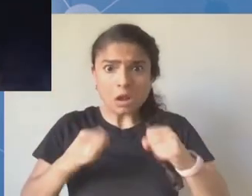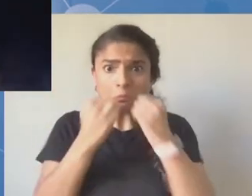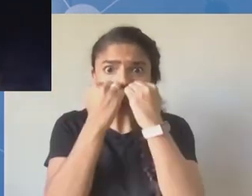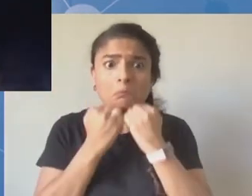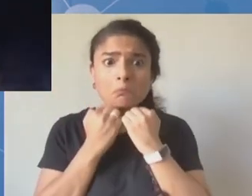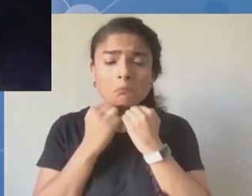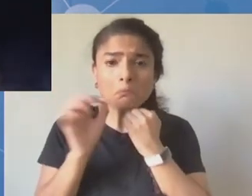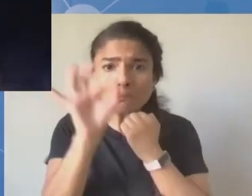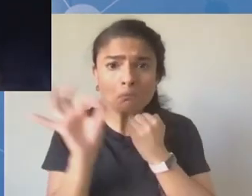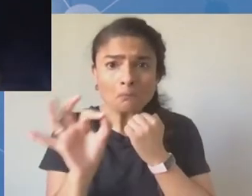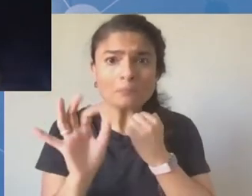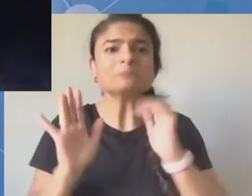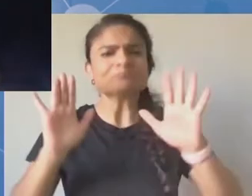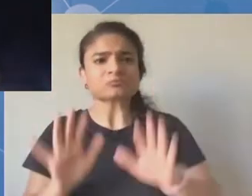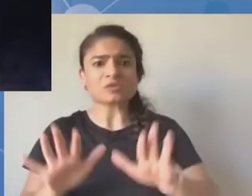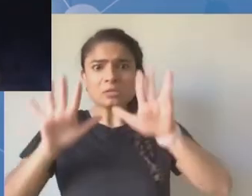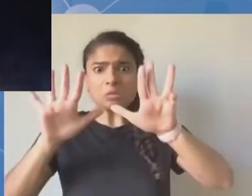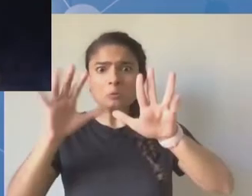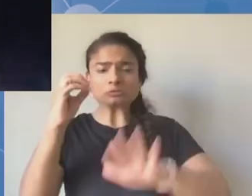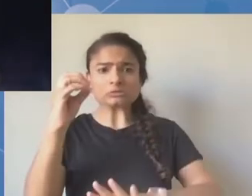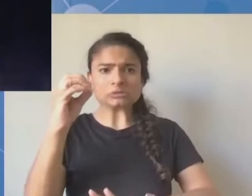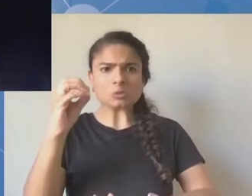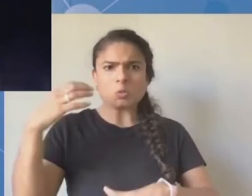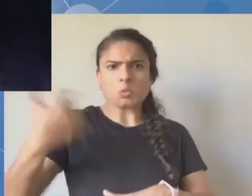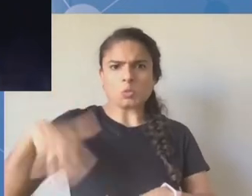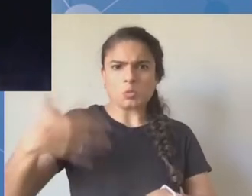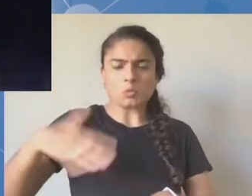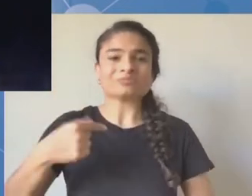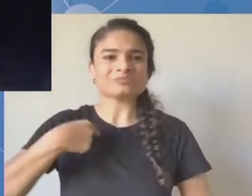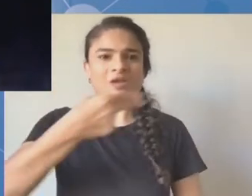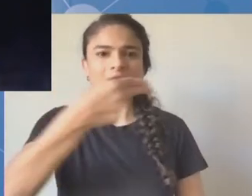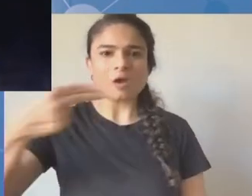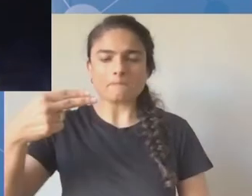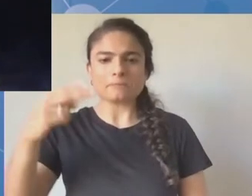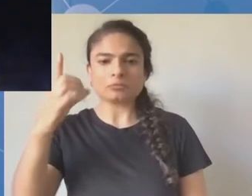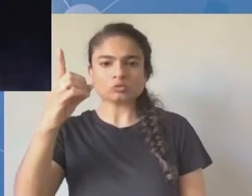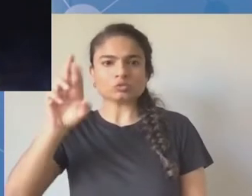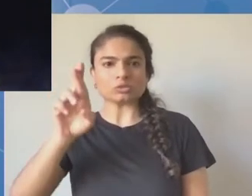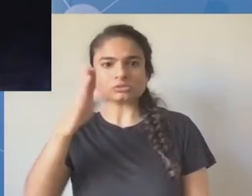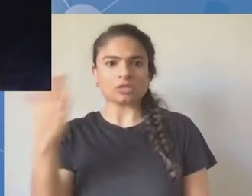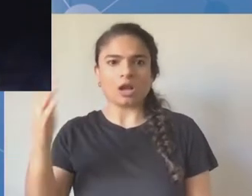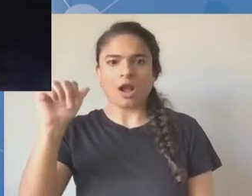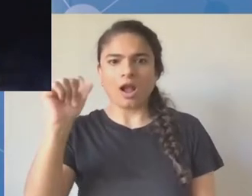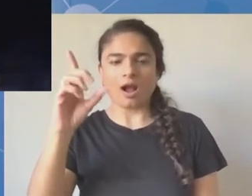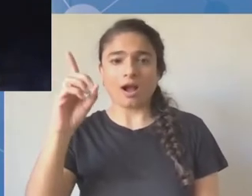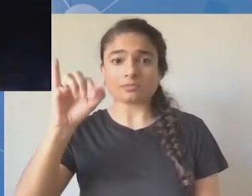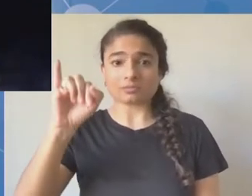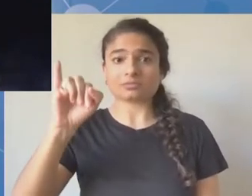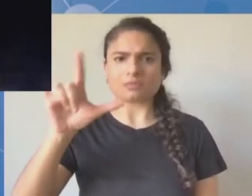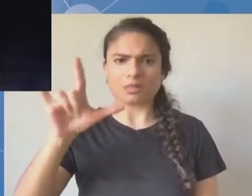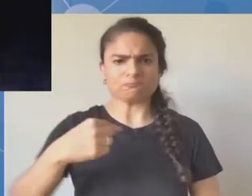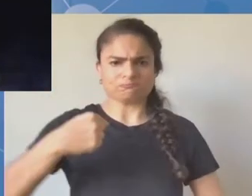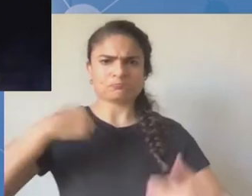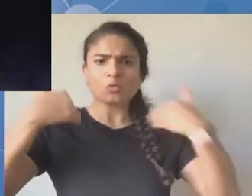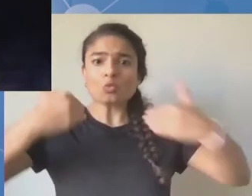Jestem aktywistką na rzecz praw człowieka. Nazywam się Hadill. Pochodzę